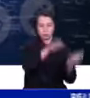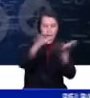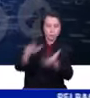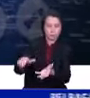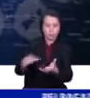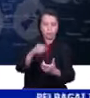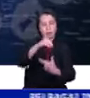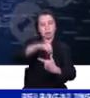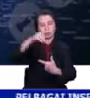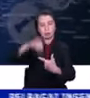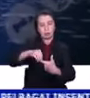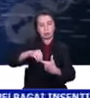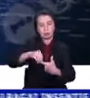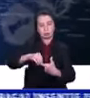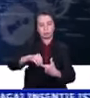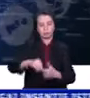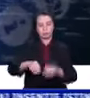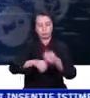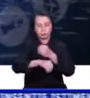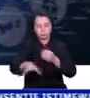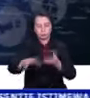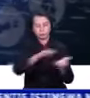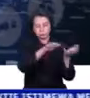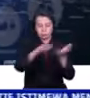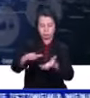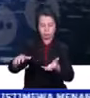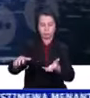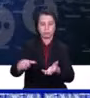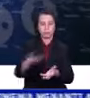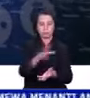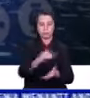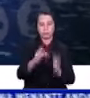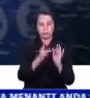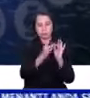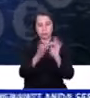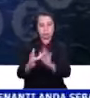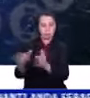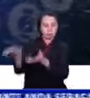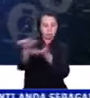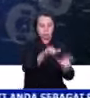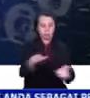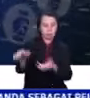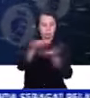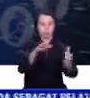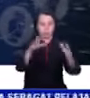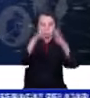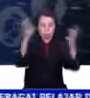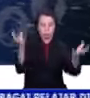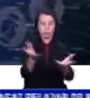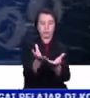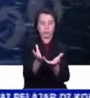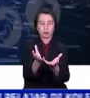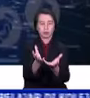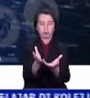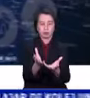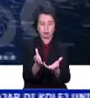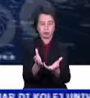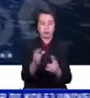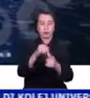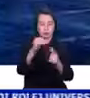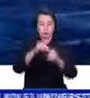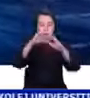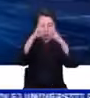ataupun supply value chain serta rantaian bekalan global ataupun global supply